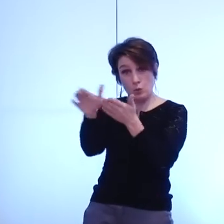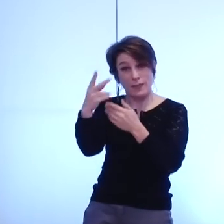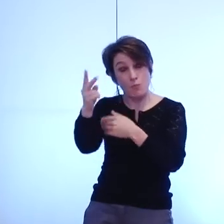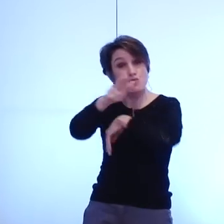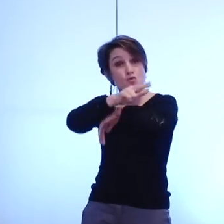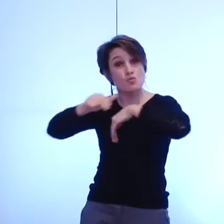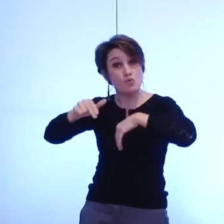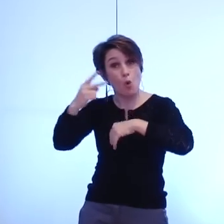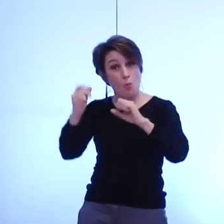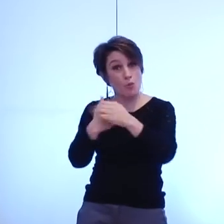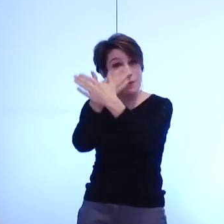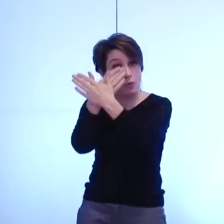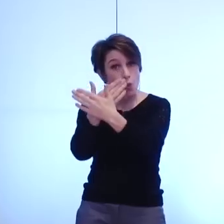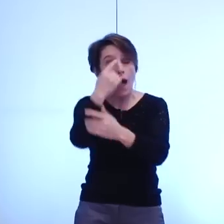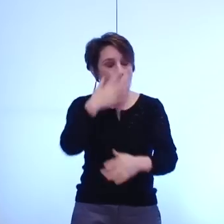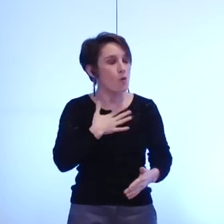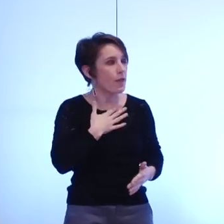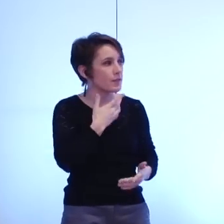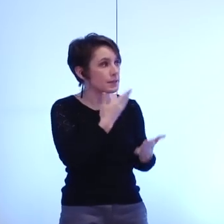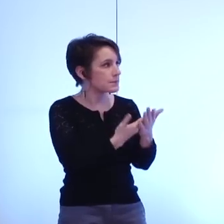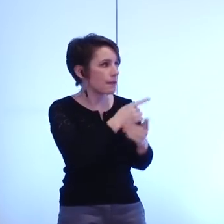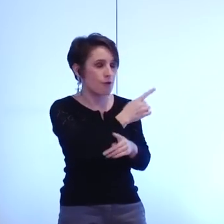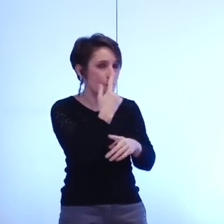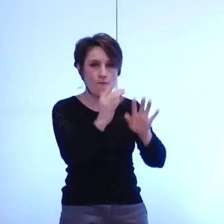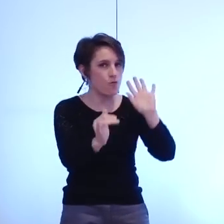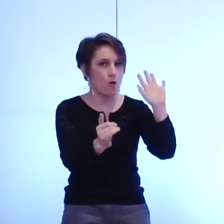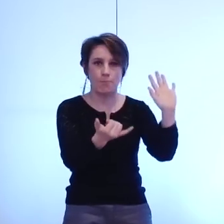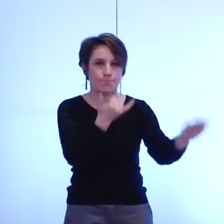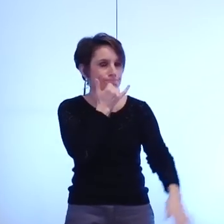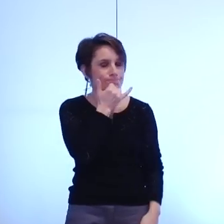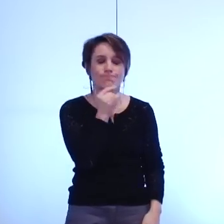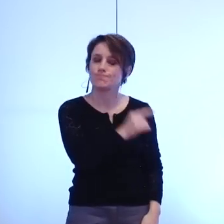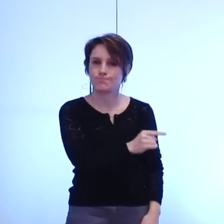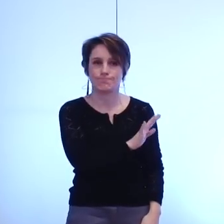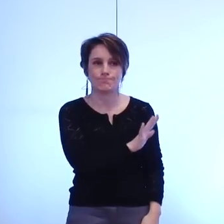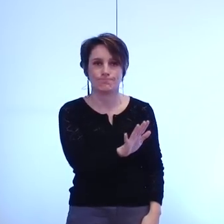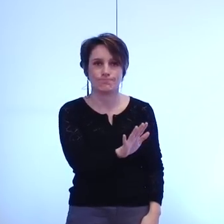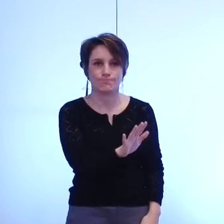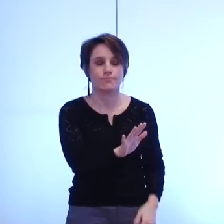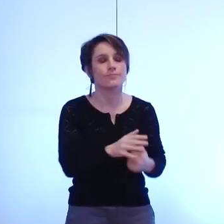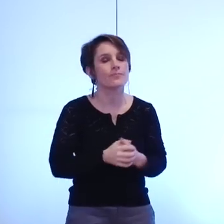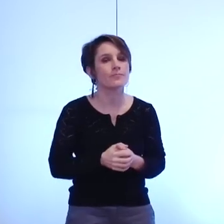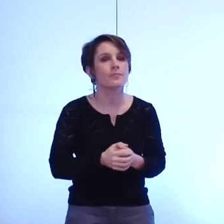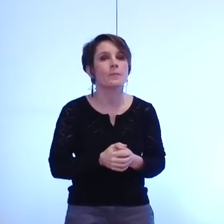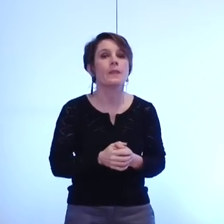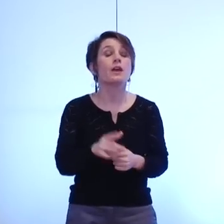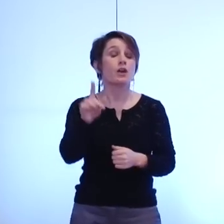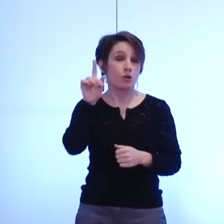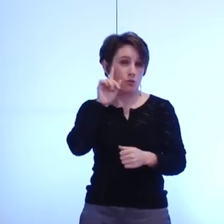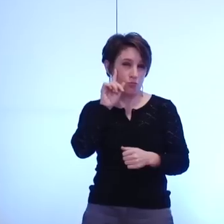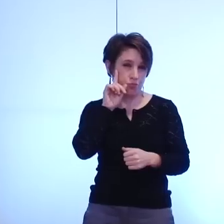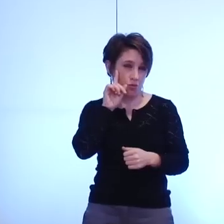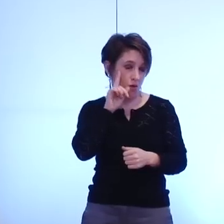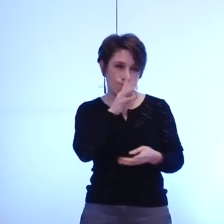une faute majeure chacun a bien compris la volonté hégémonique qui se